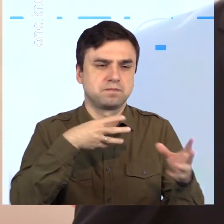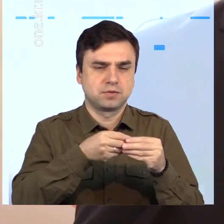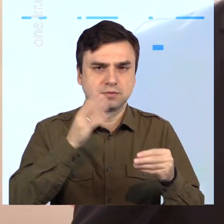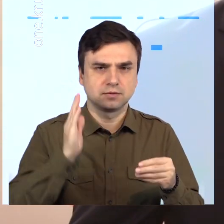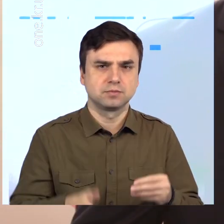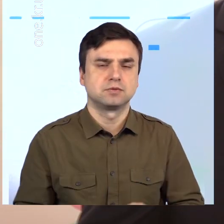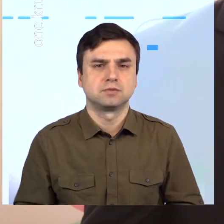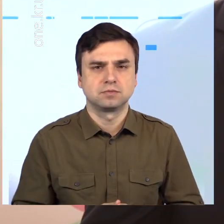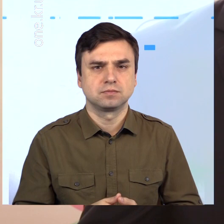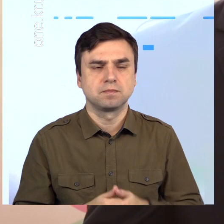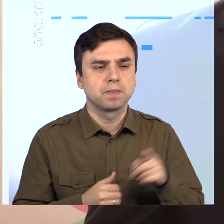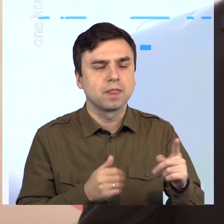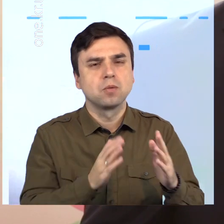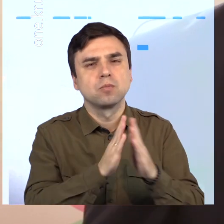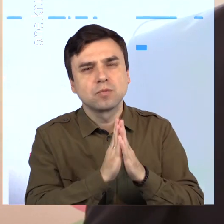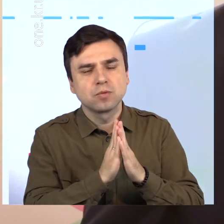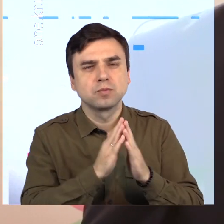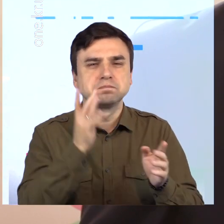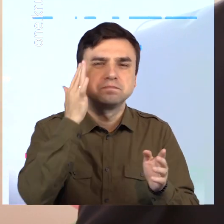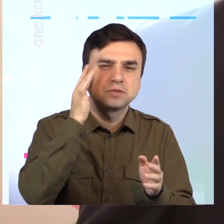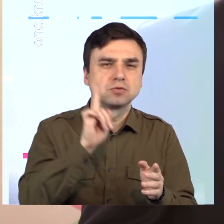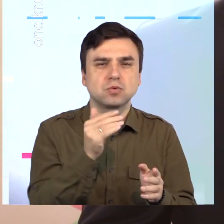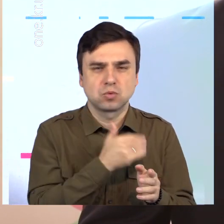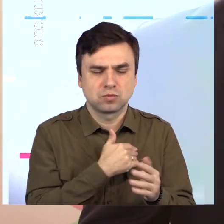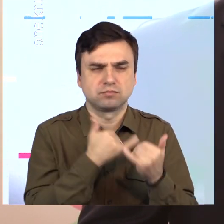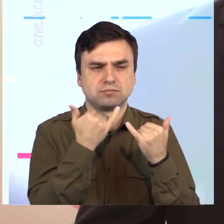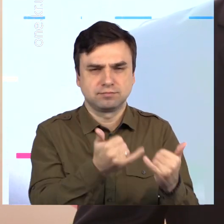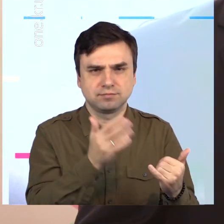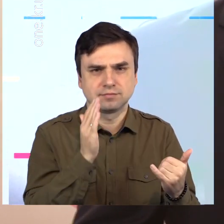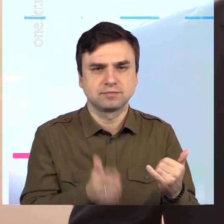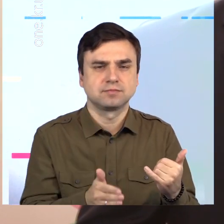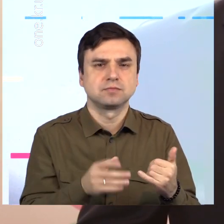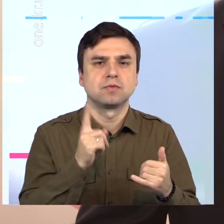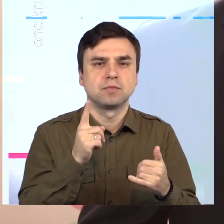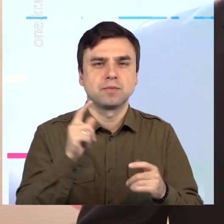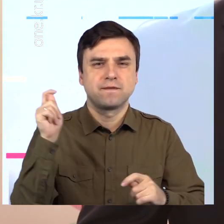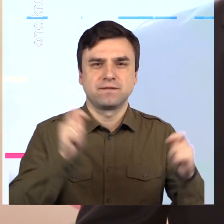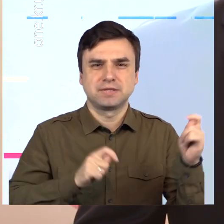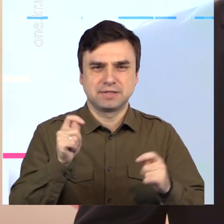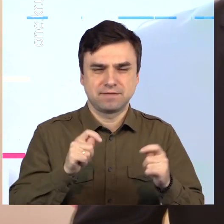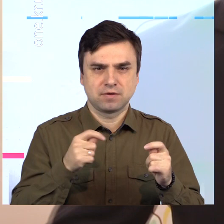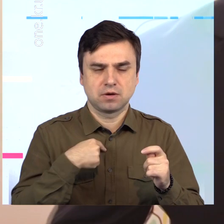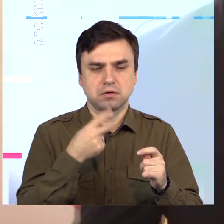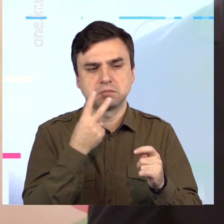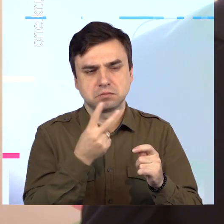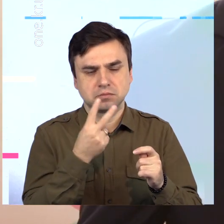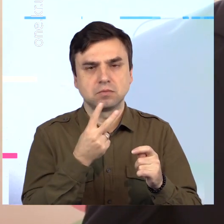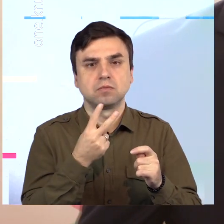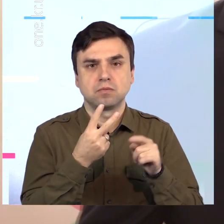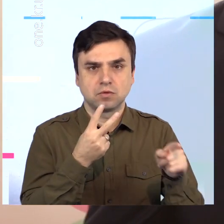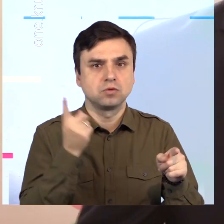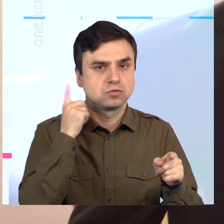качіство їх соціально активної життя. І в цьому рік, я думаю, що ми ще щось